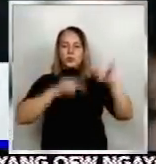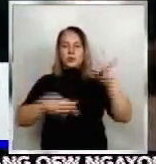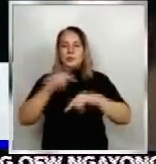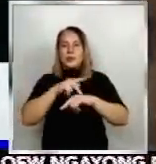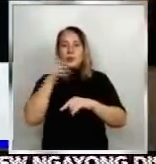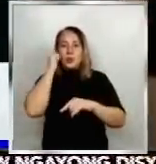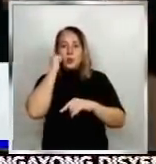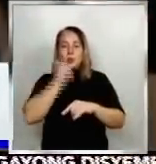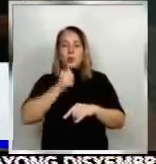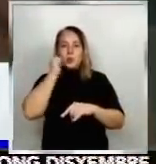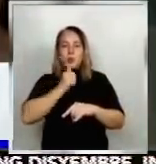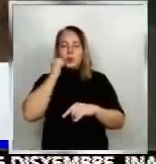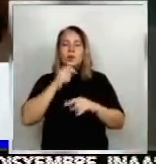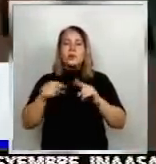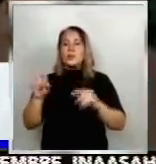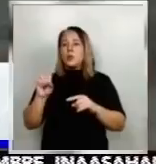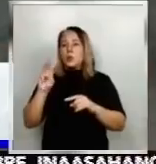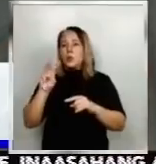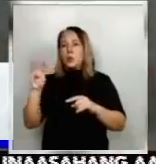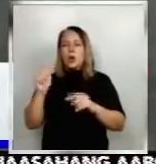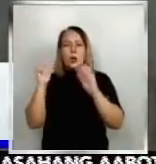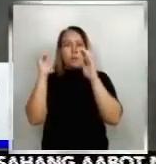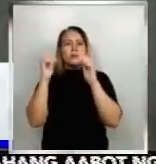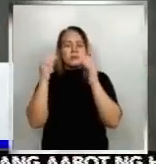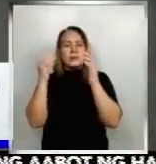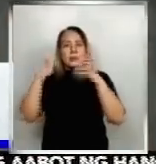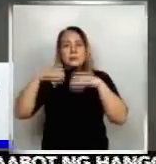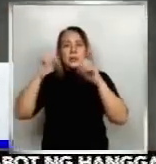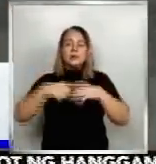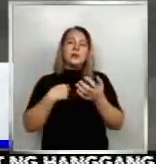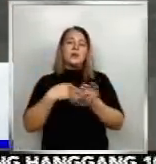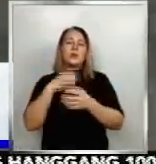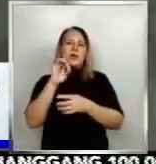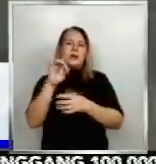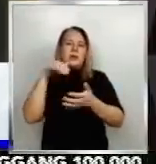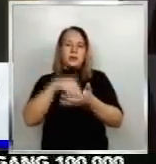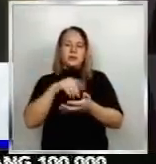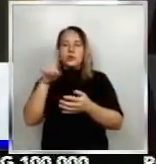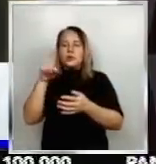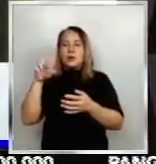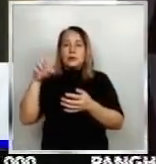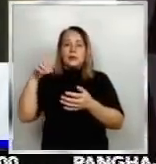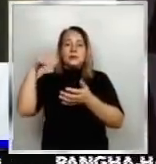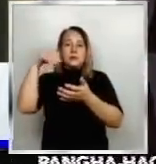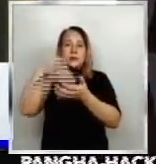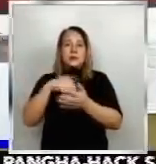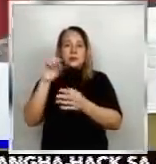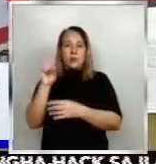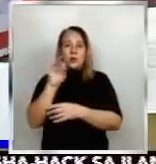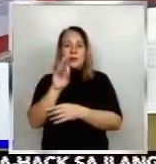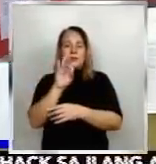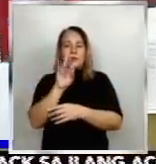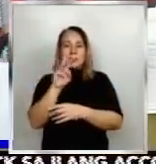Sabi naman ang OWA, inaasahan nila na 80,000 hanggang 100,000 OFW ang maguuwian ngayong Desyembre.